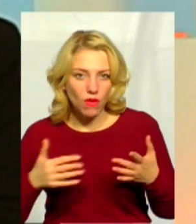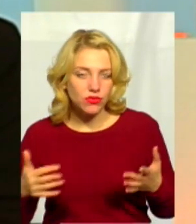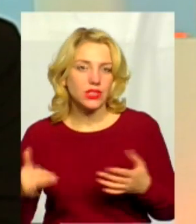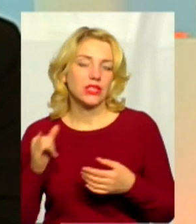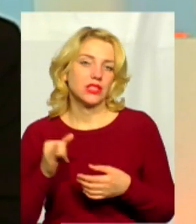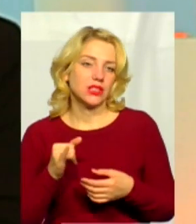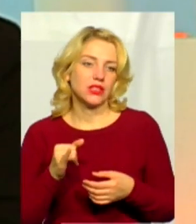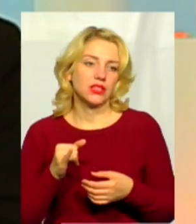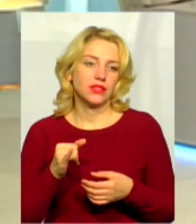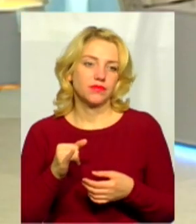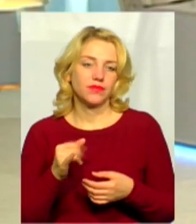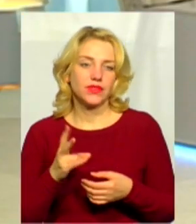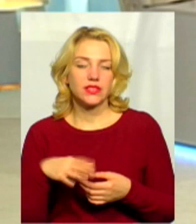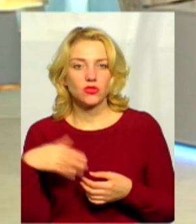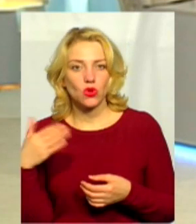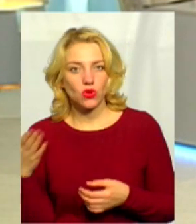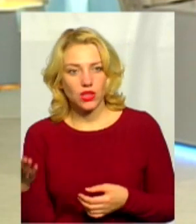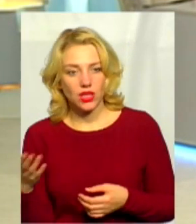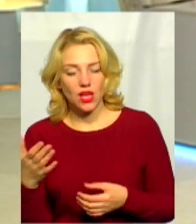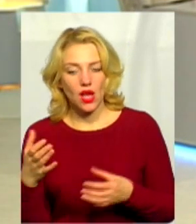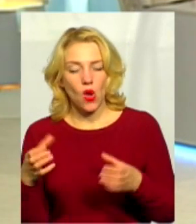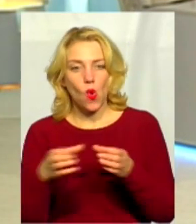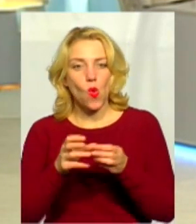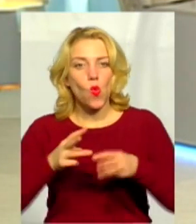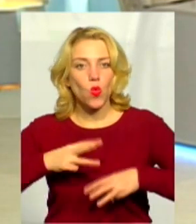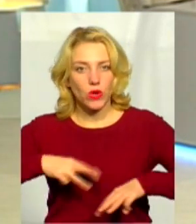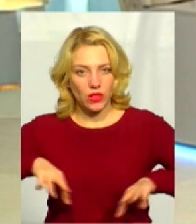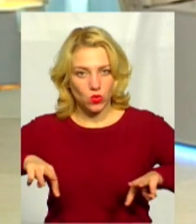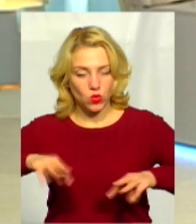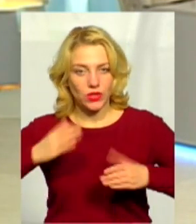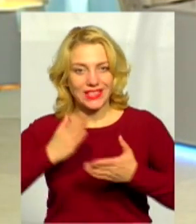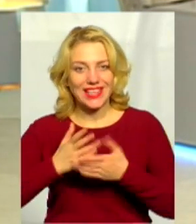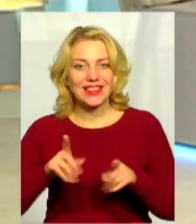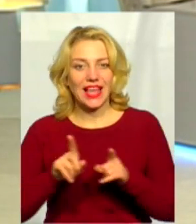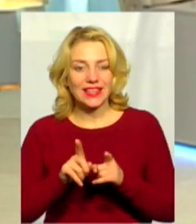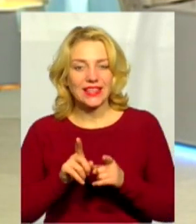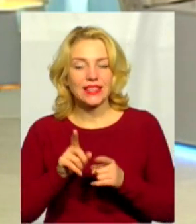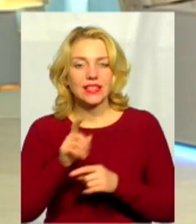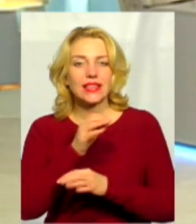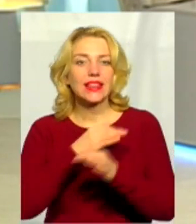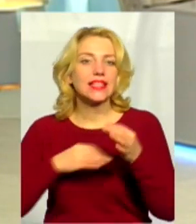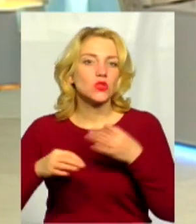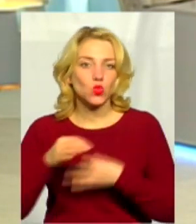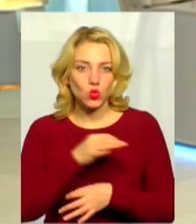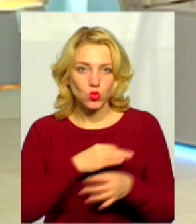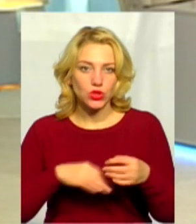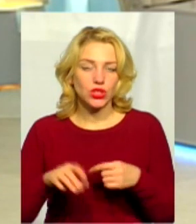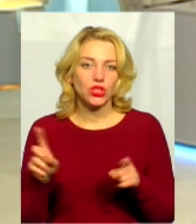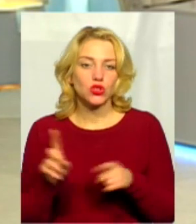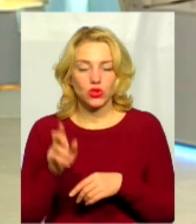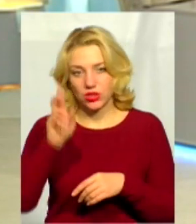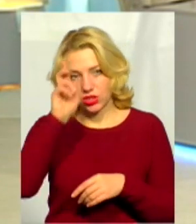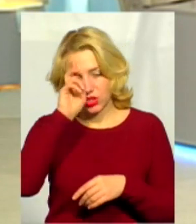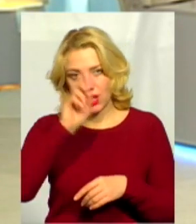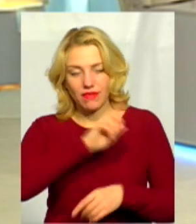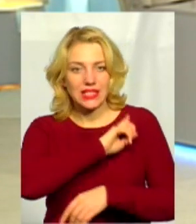і зі сторони уряду лунають зараз такі дискусії. Йде мова про те, що держава дуже сильно